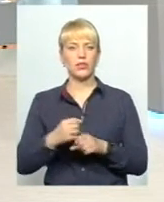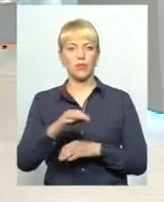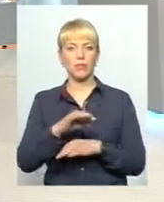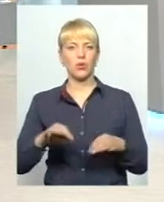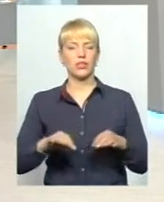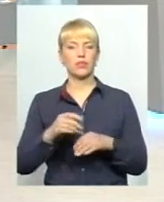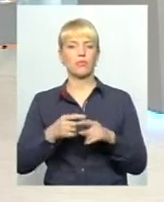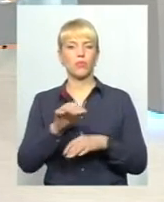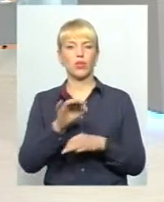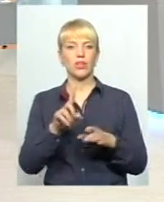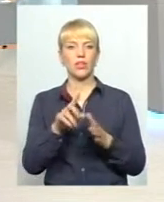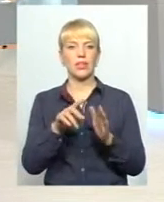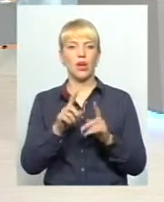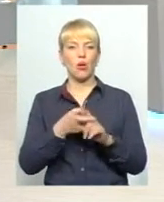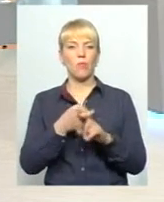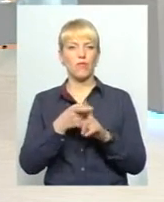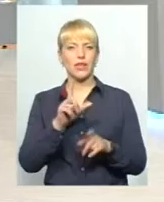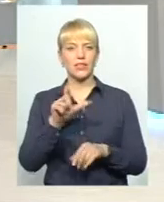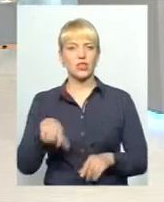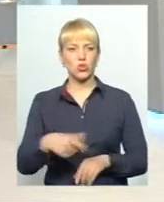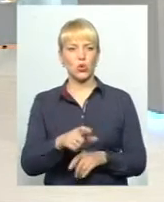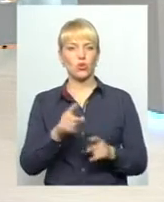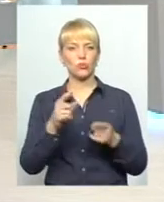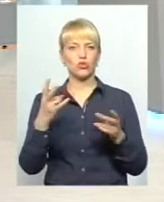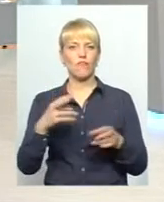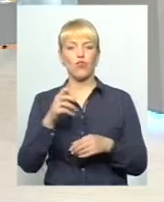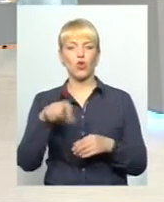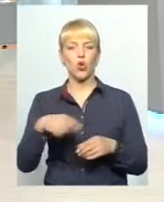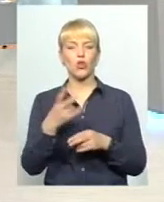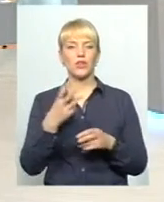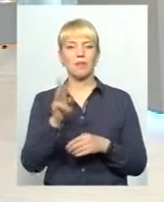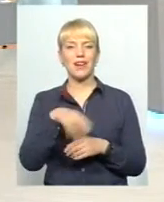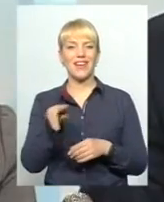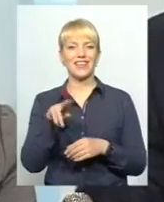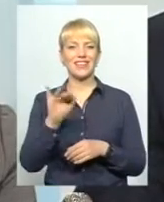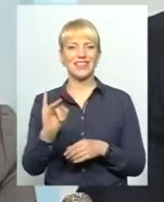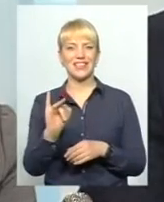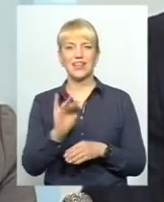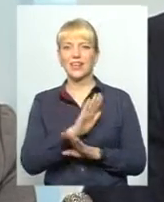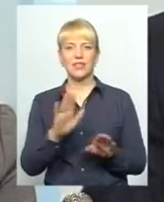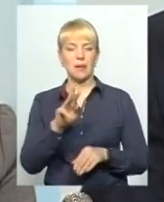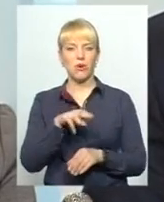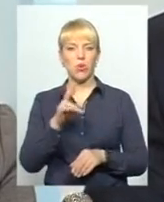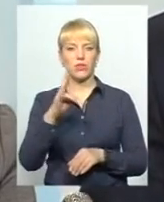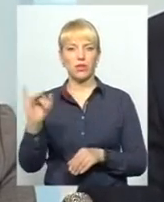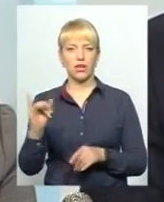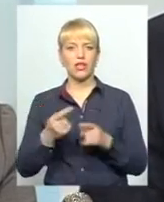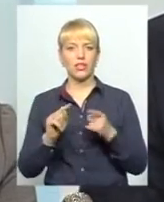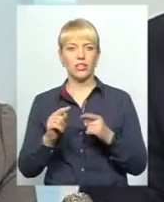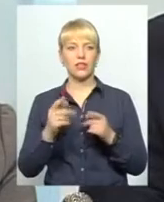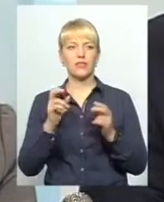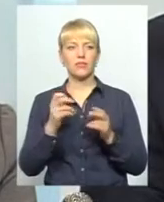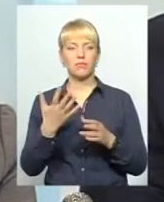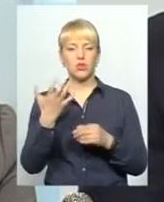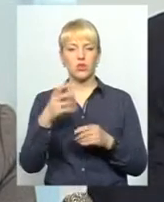даже проєктів, які пов'язані з дорогами, тому що дороги треба мільярди, даже не мільйони. Але яке питання вирішить ремонт конкретно цього